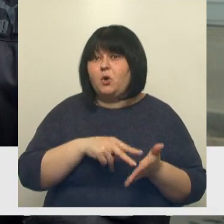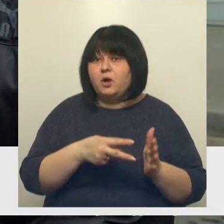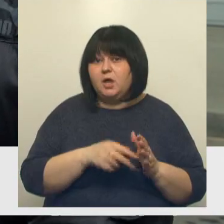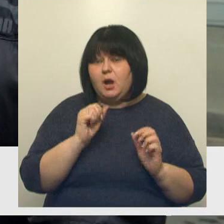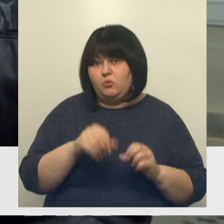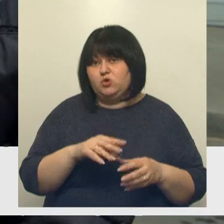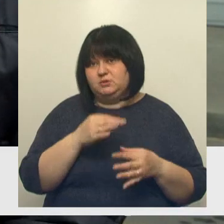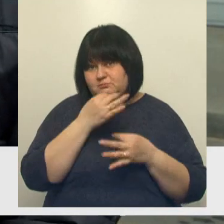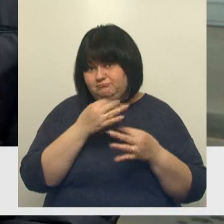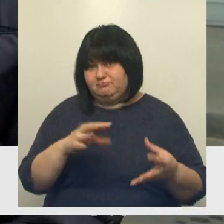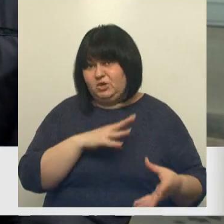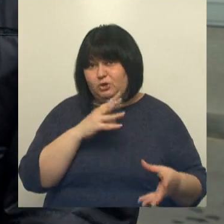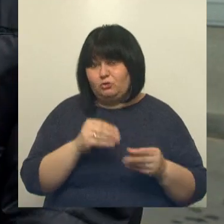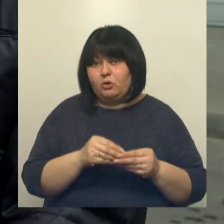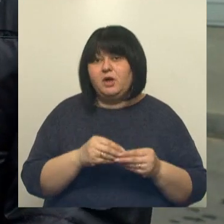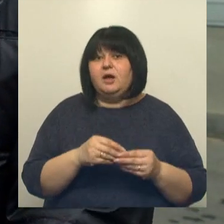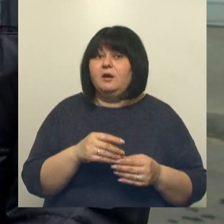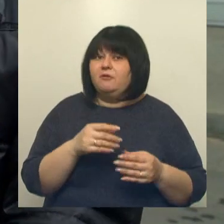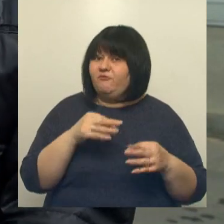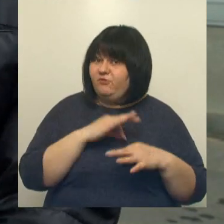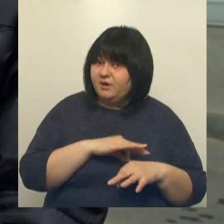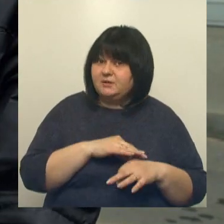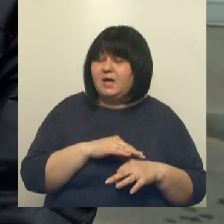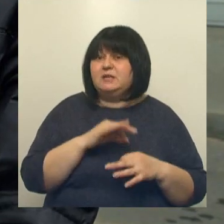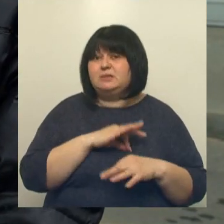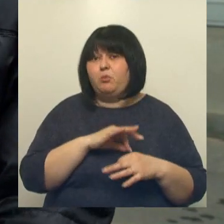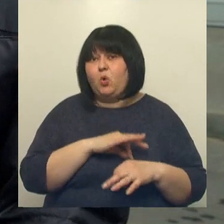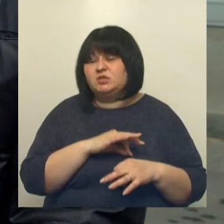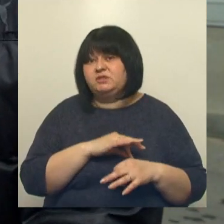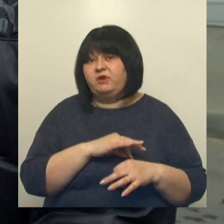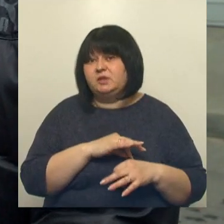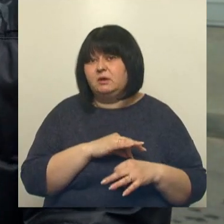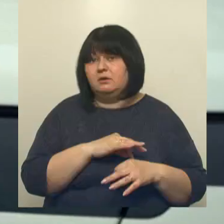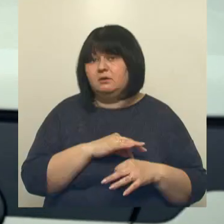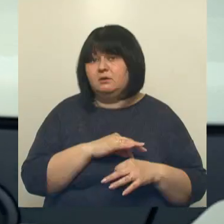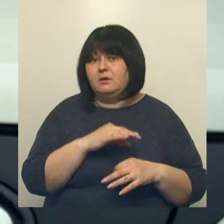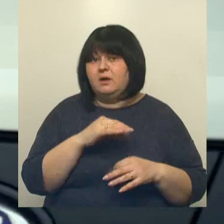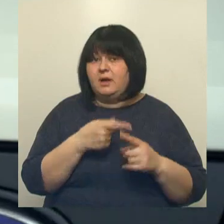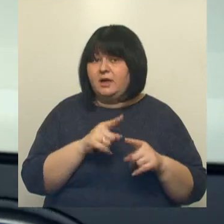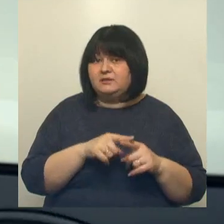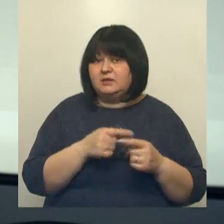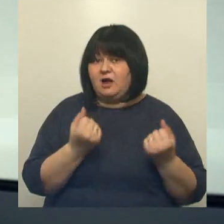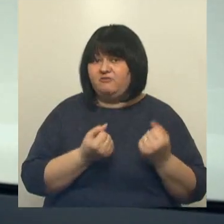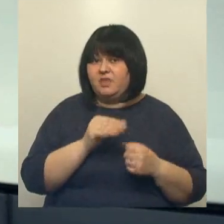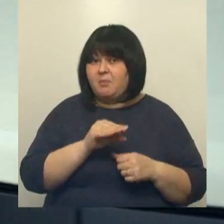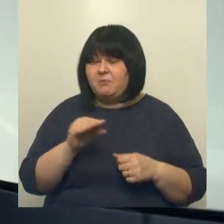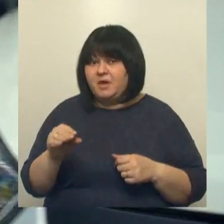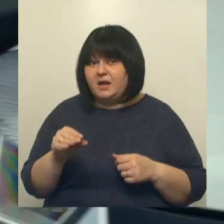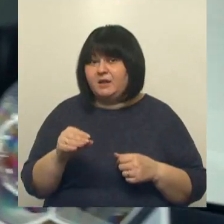будет подвести итог. Все-таки целесообразно использование данных автомобилей или